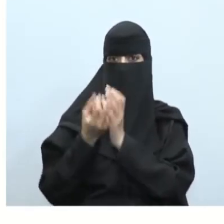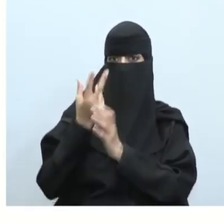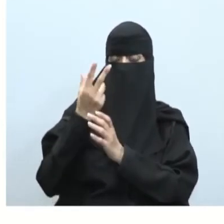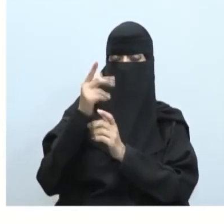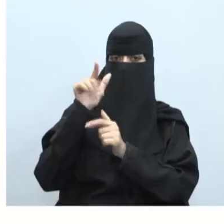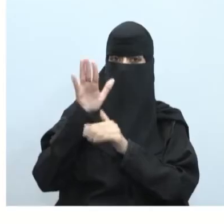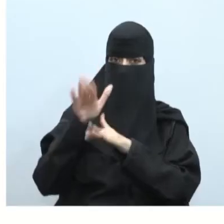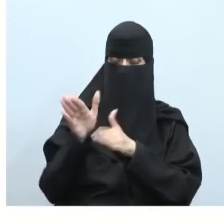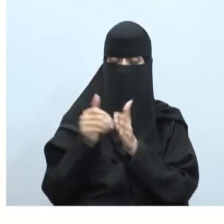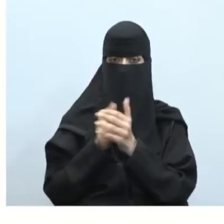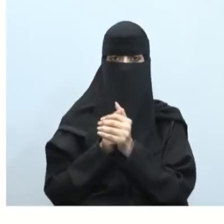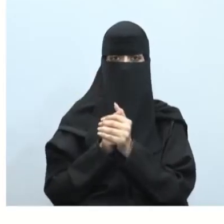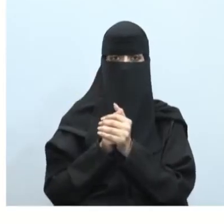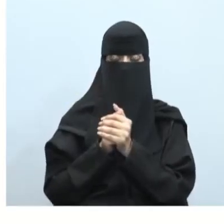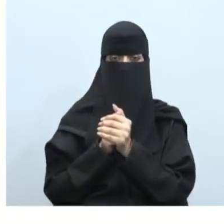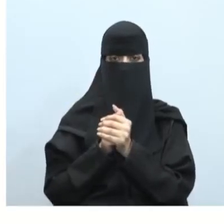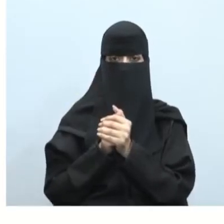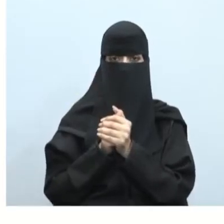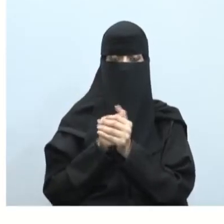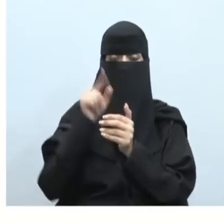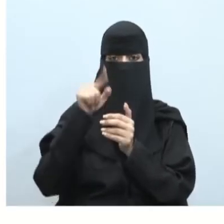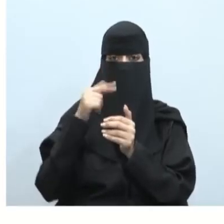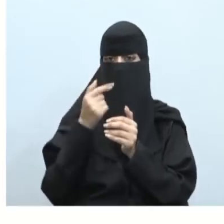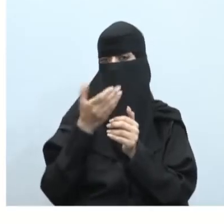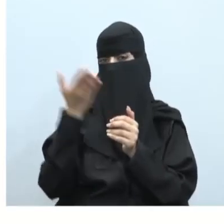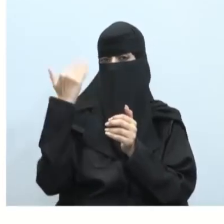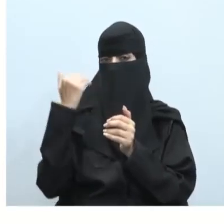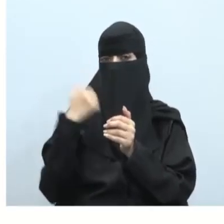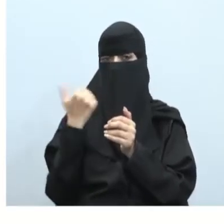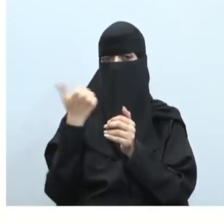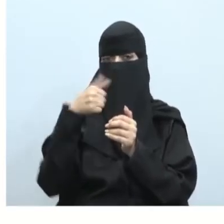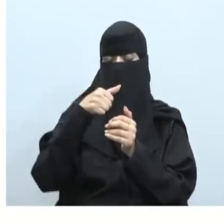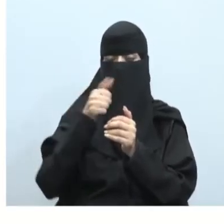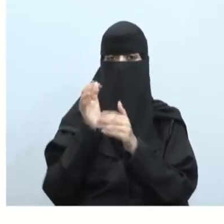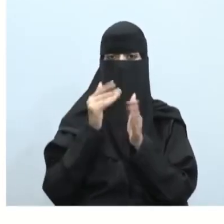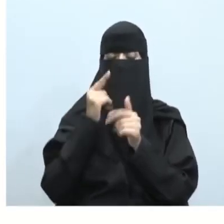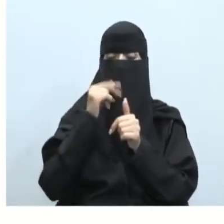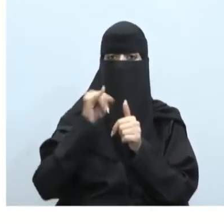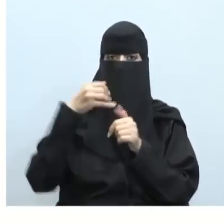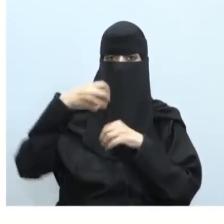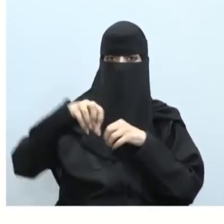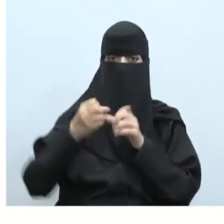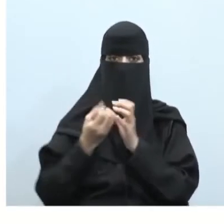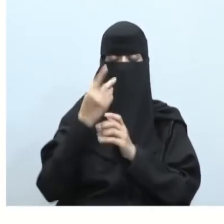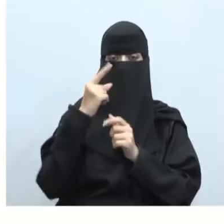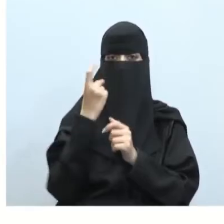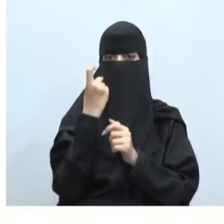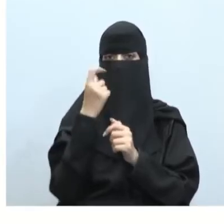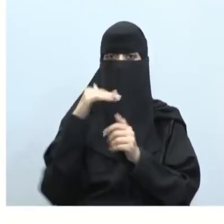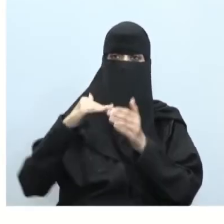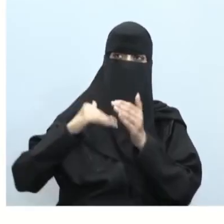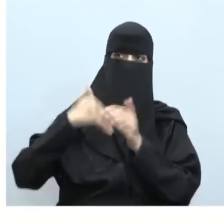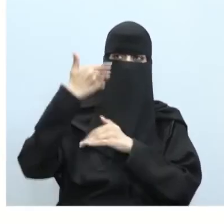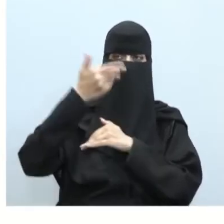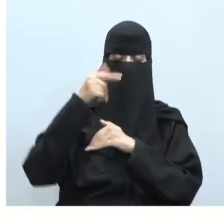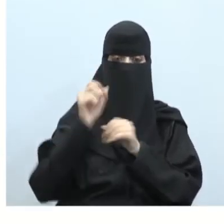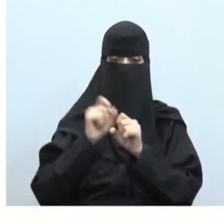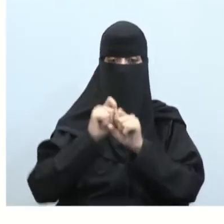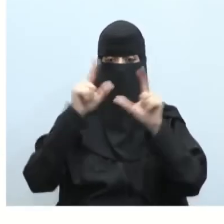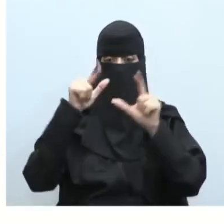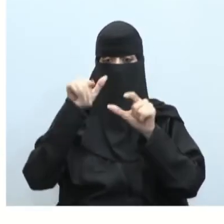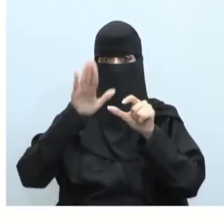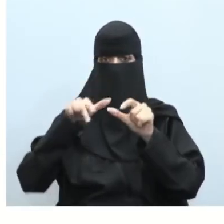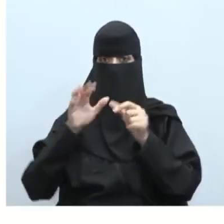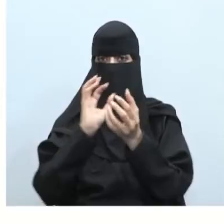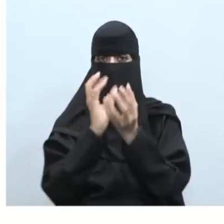ممتازين أحسنتم في مطلع الستينات واكتشف منها المئات بعد ذلك تظهر هذه